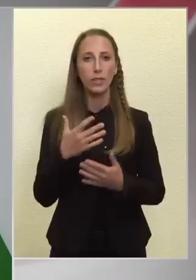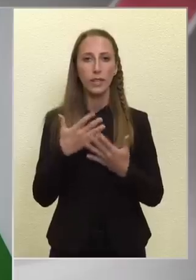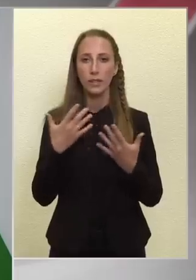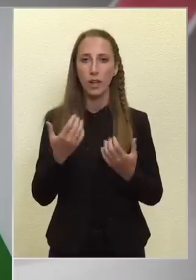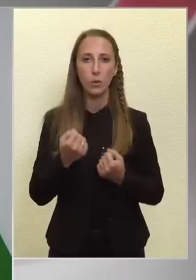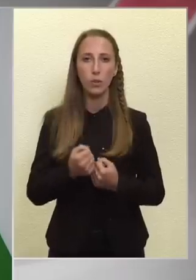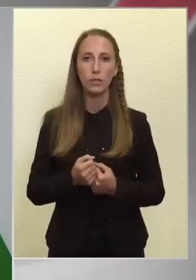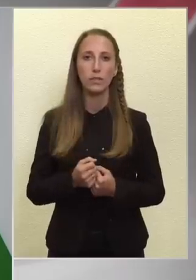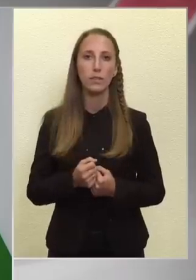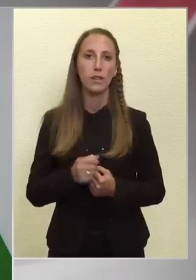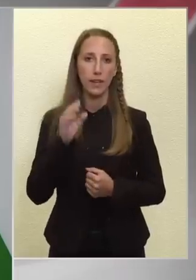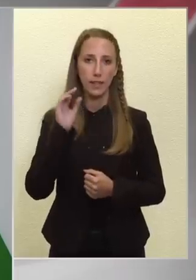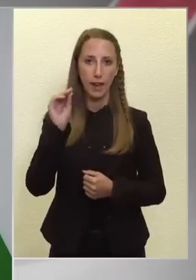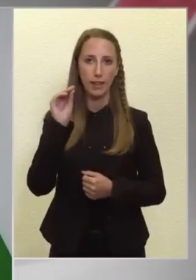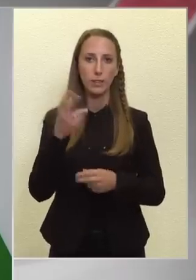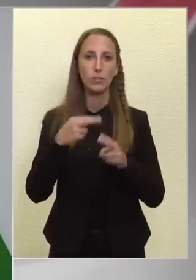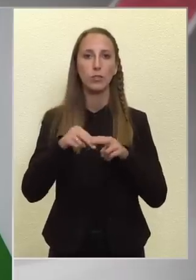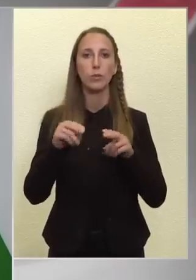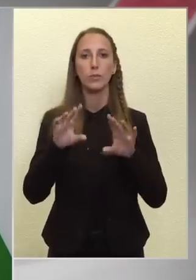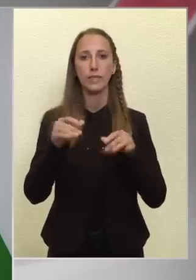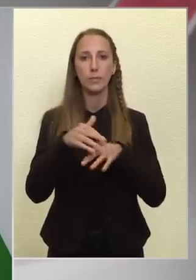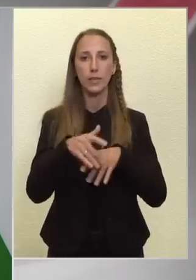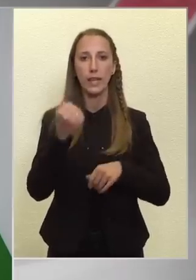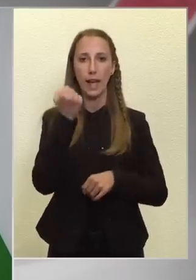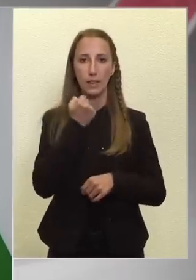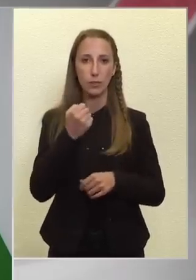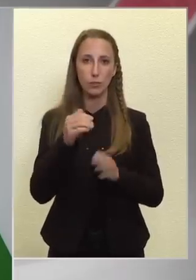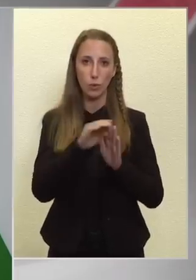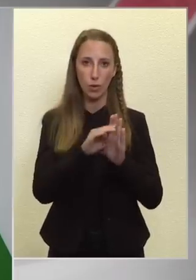jelentős, több tízmilliárdos program,